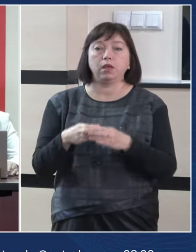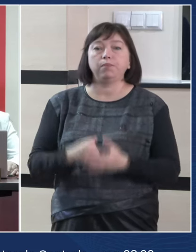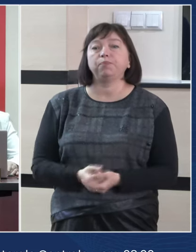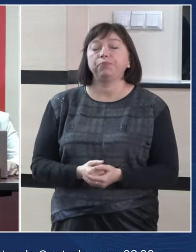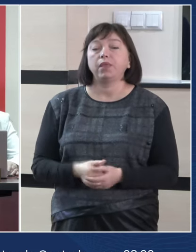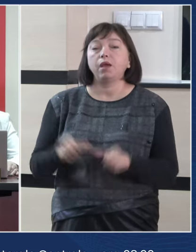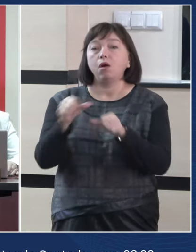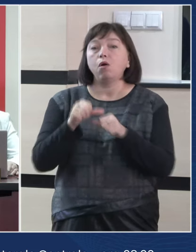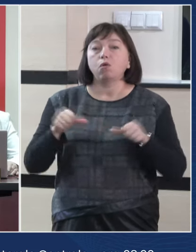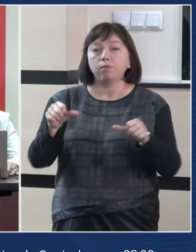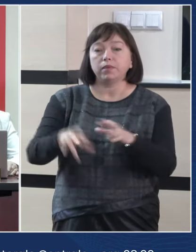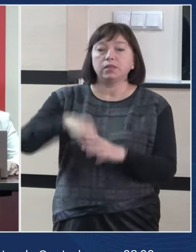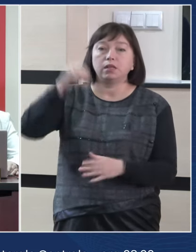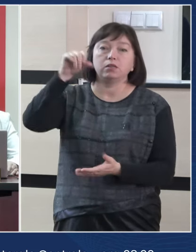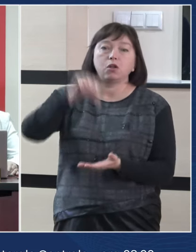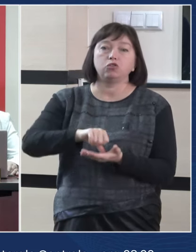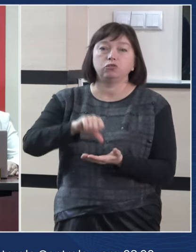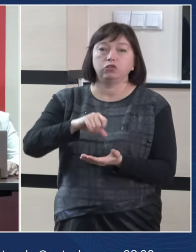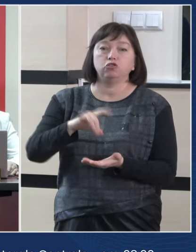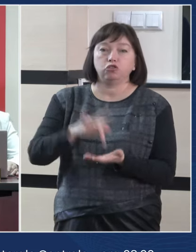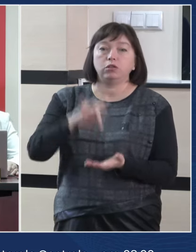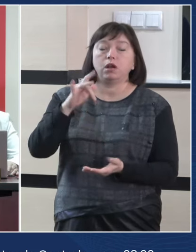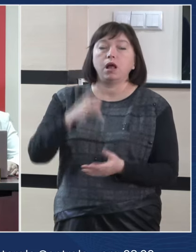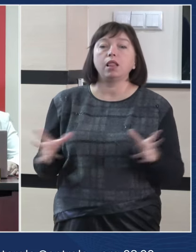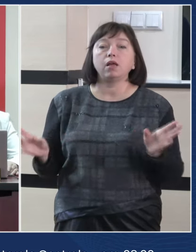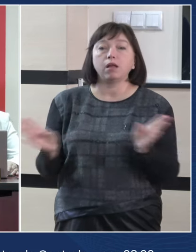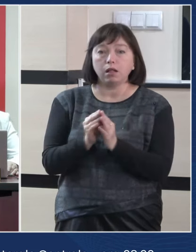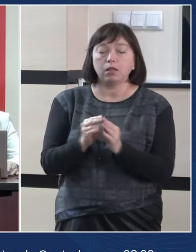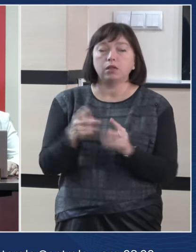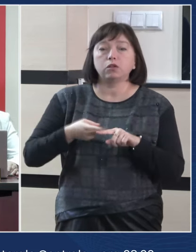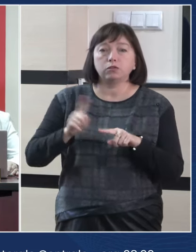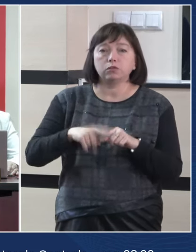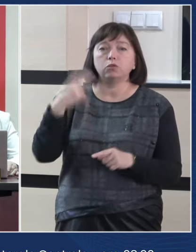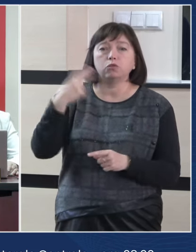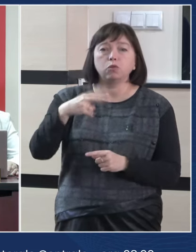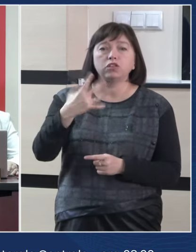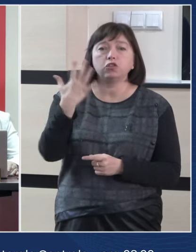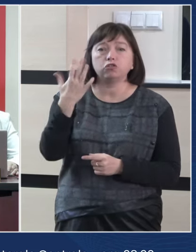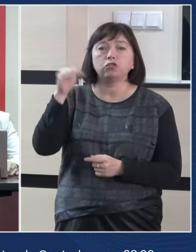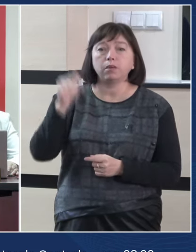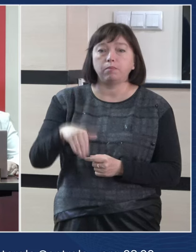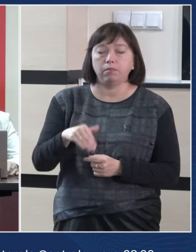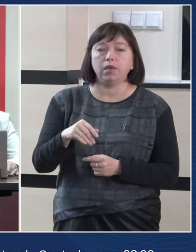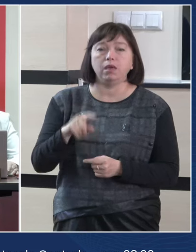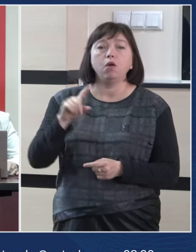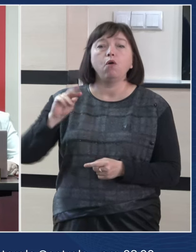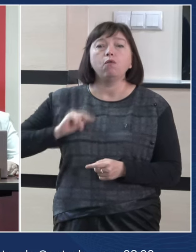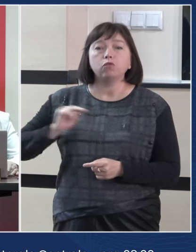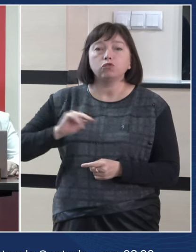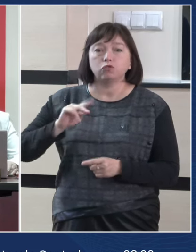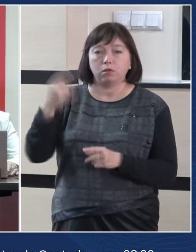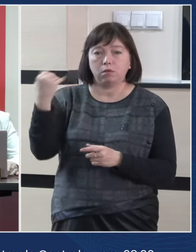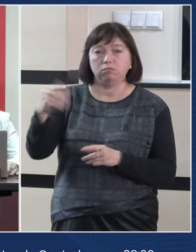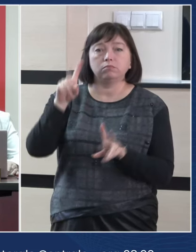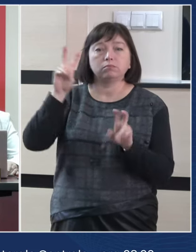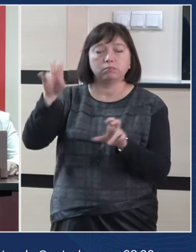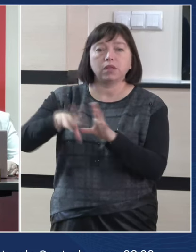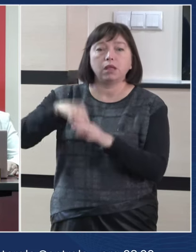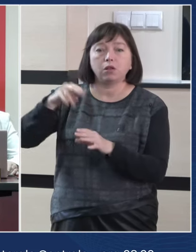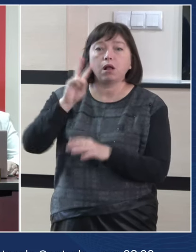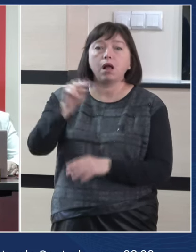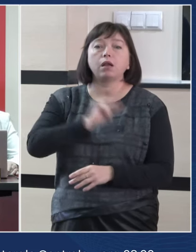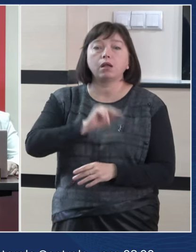Comisia Electorală Centrală, alături de cei peste 25.000 de funcționari electorali, care